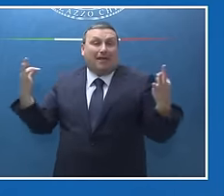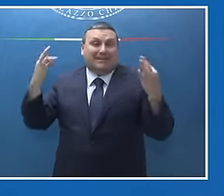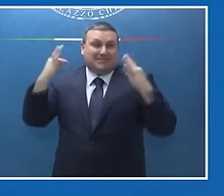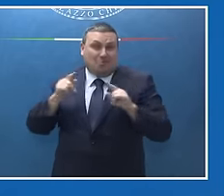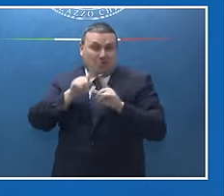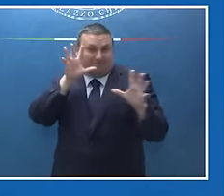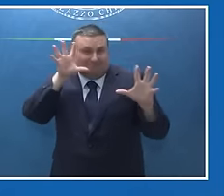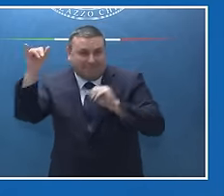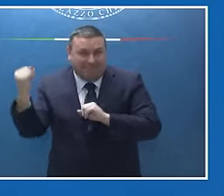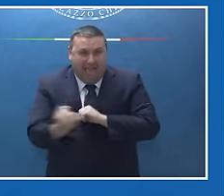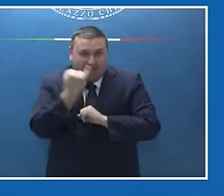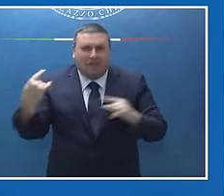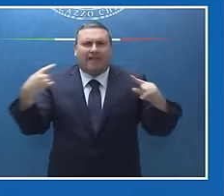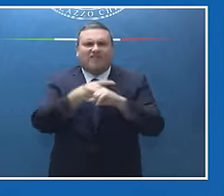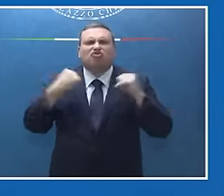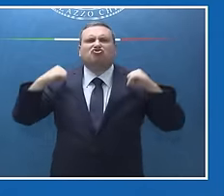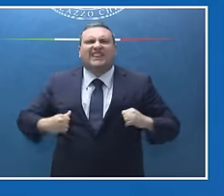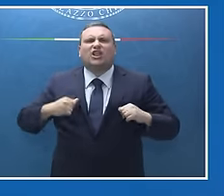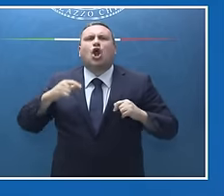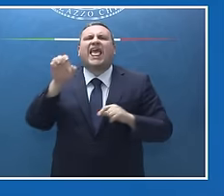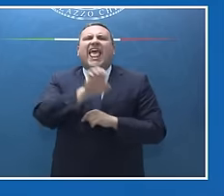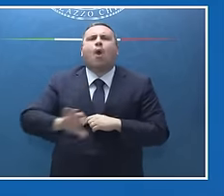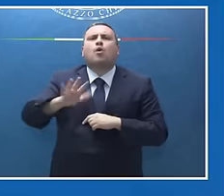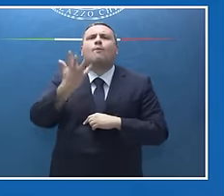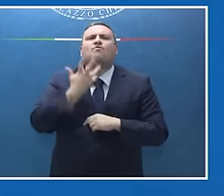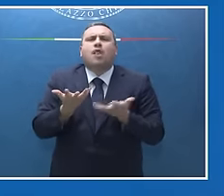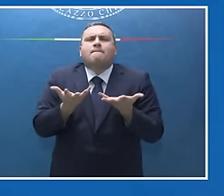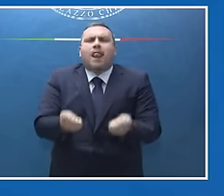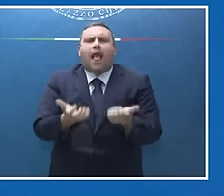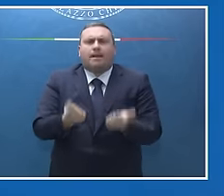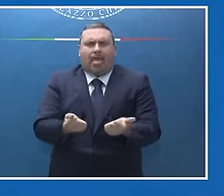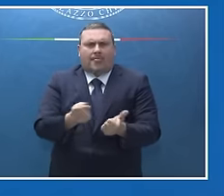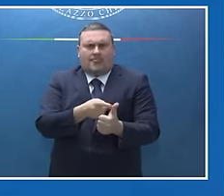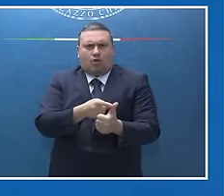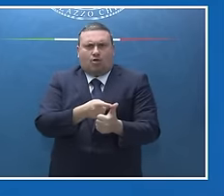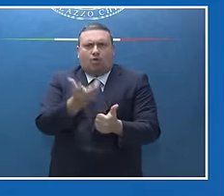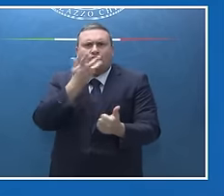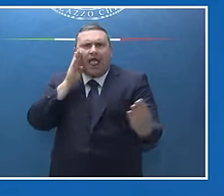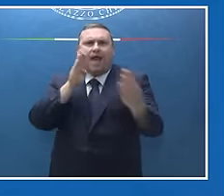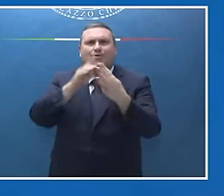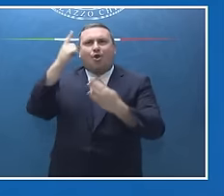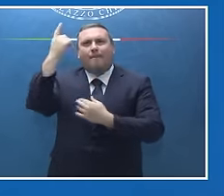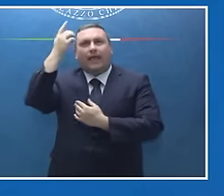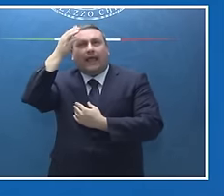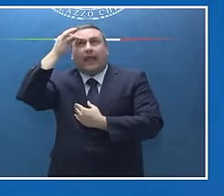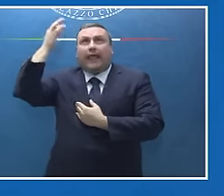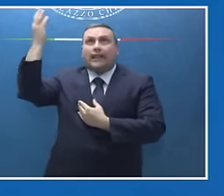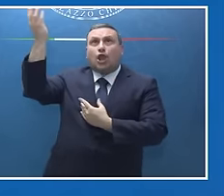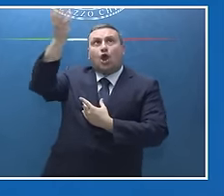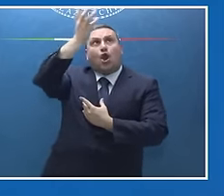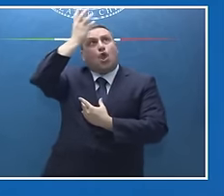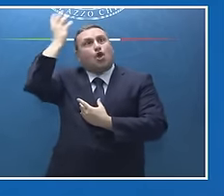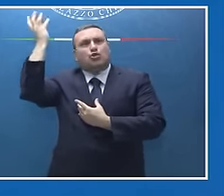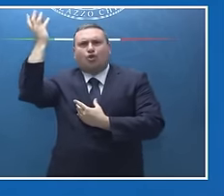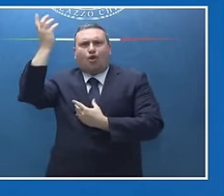distorta, noi cittadini europei chiedono pragmatismo, chiedono un approccio che sia molto meno ideologico su diverse grandi